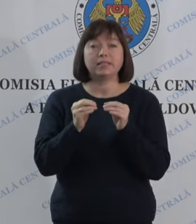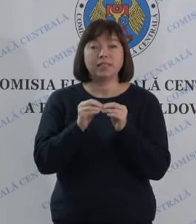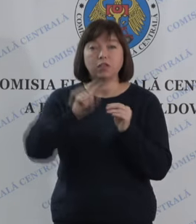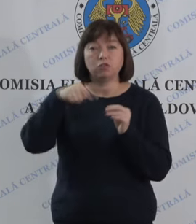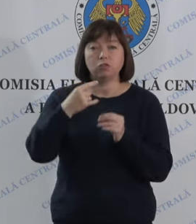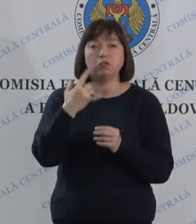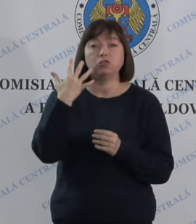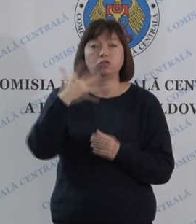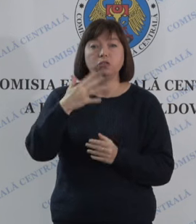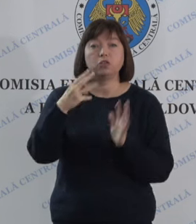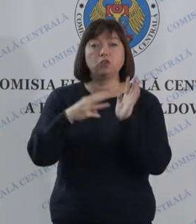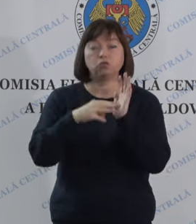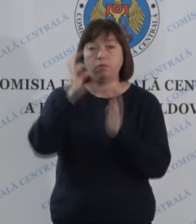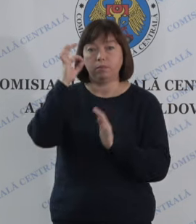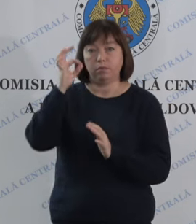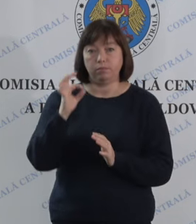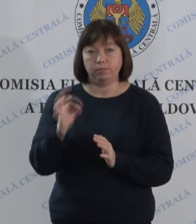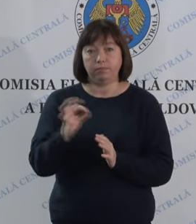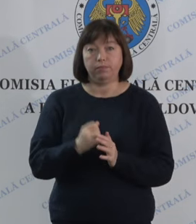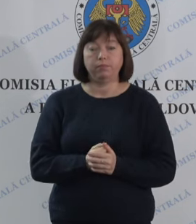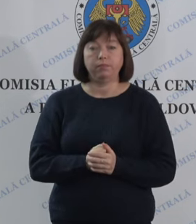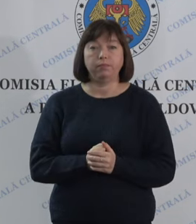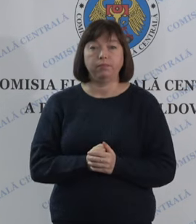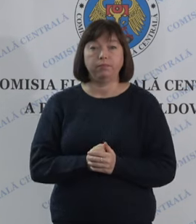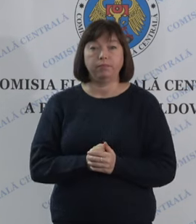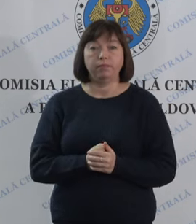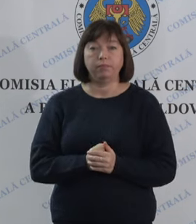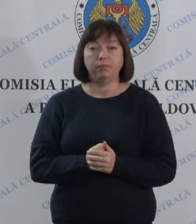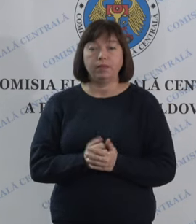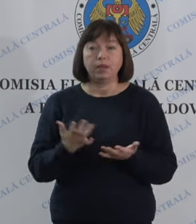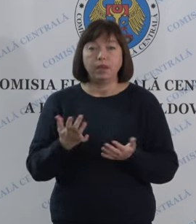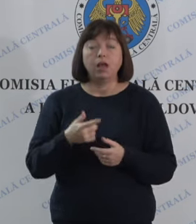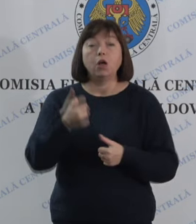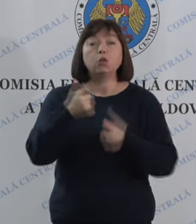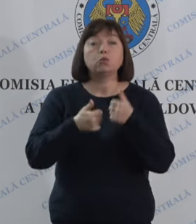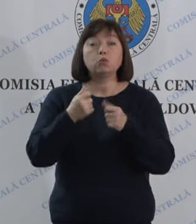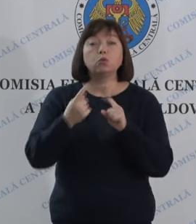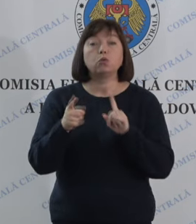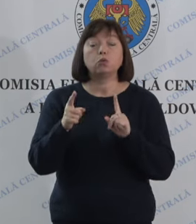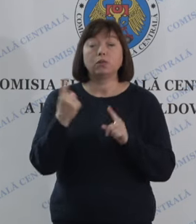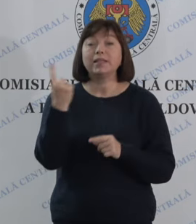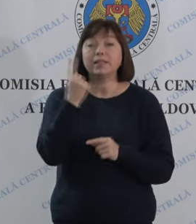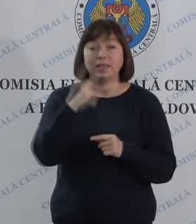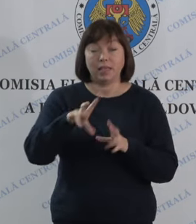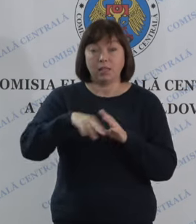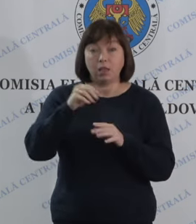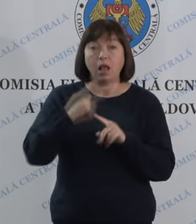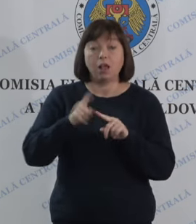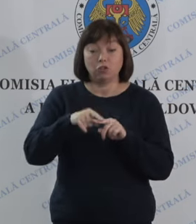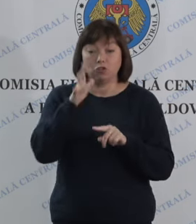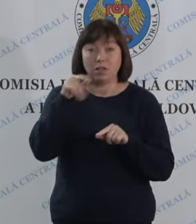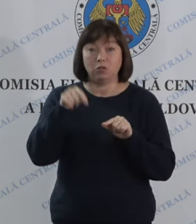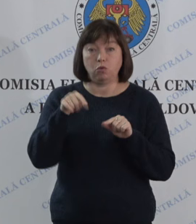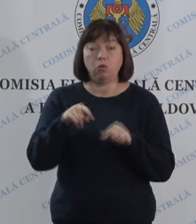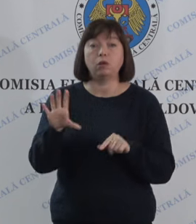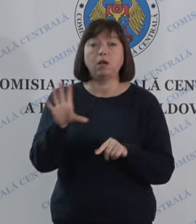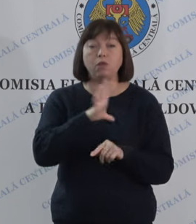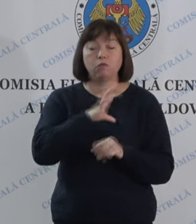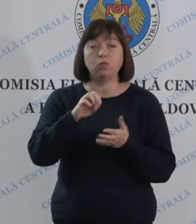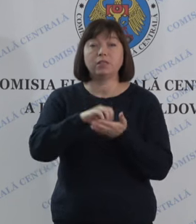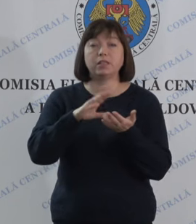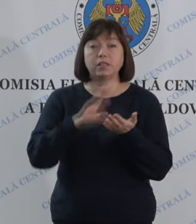,58%. În turul întâi de scrutin, la această oră, aveam